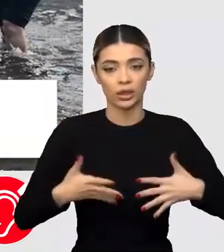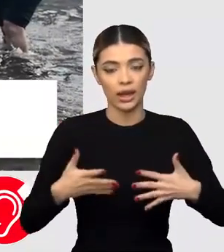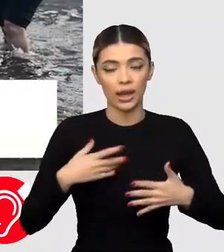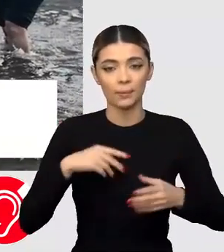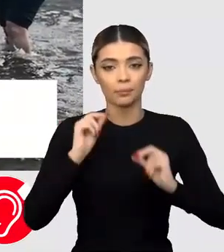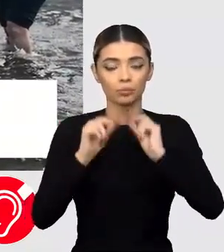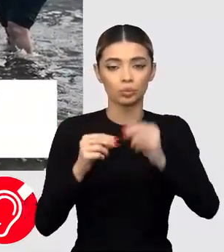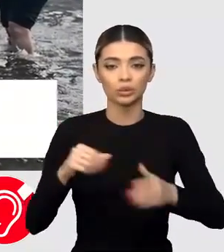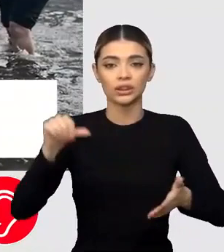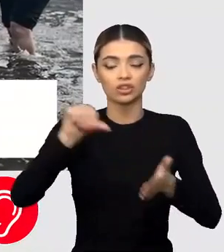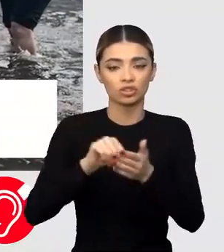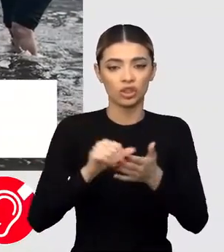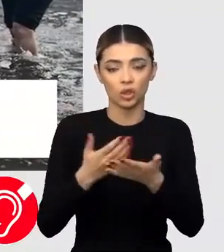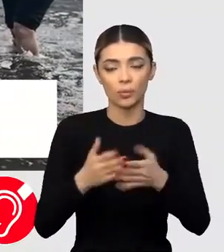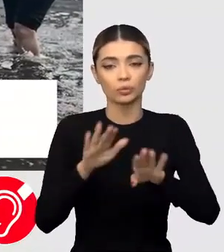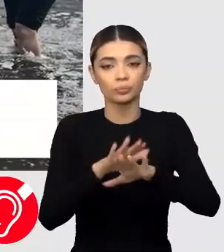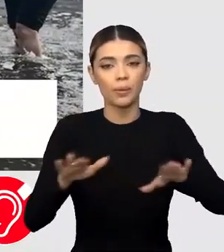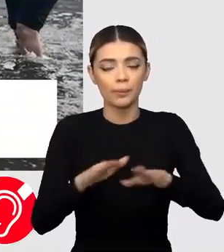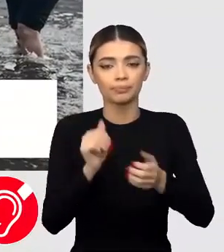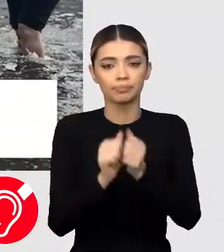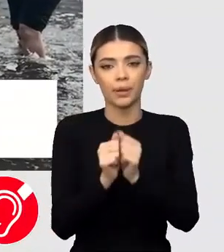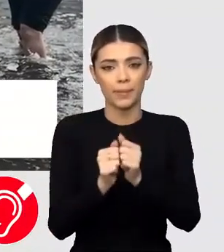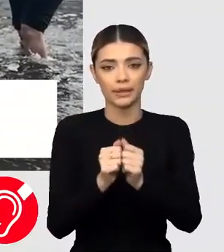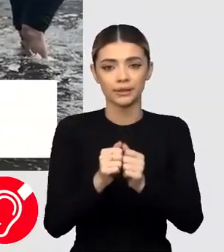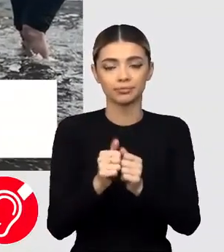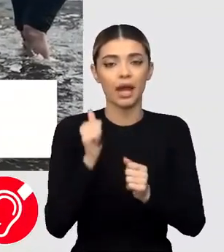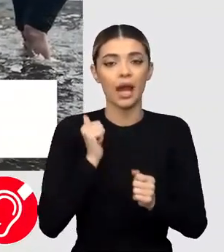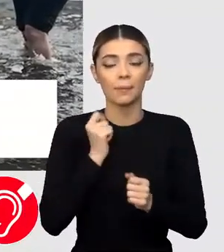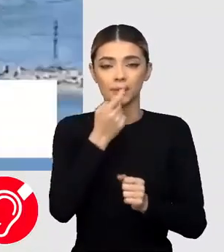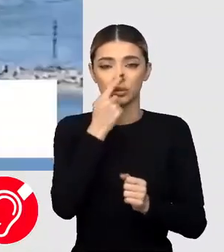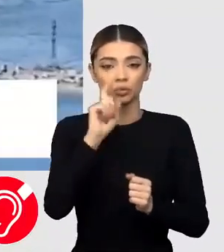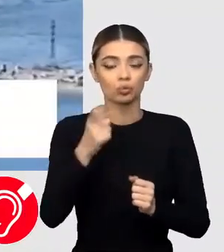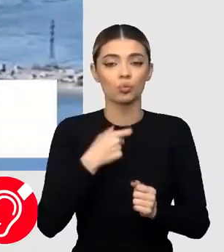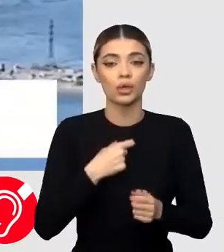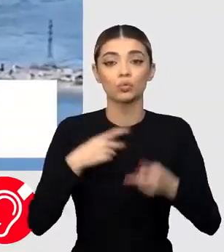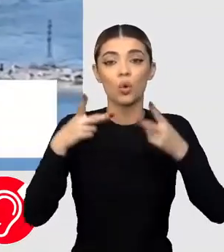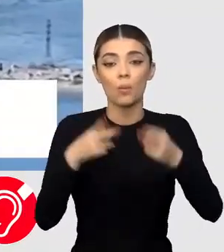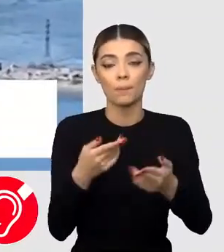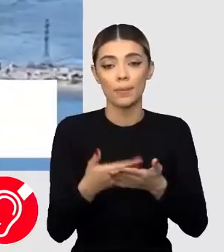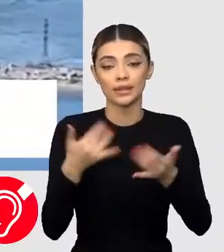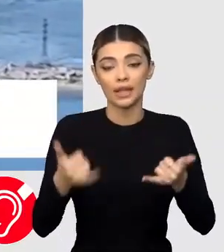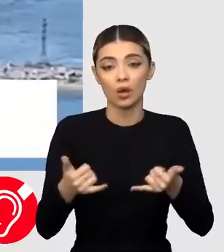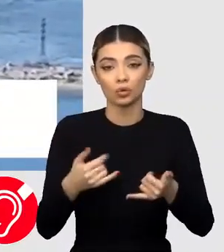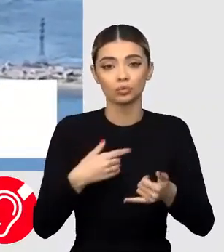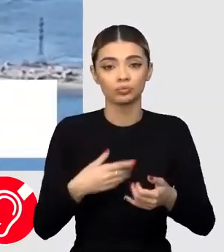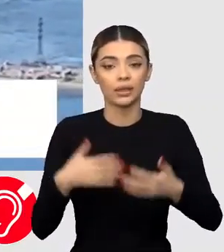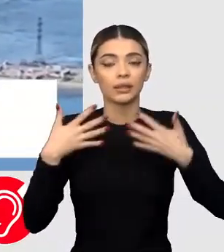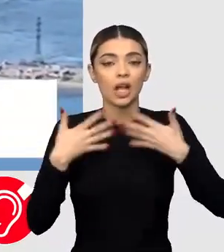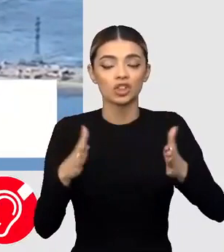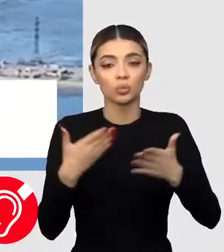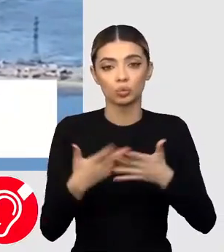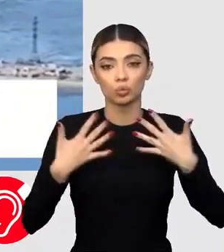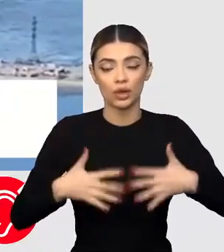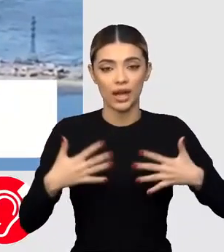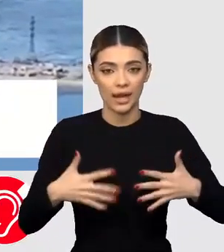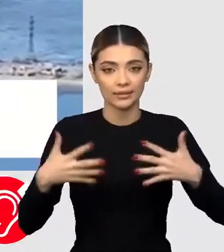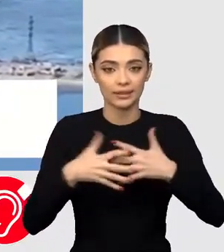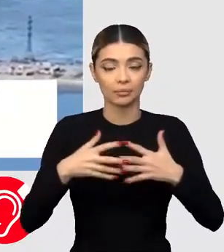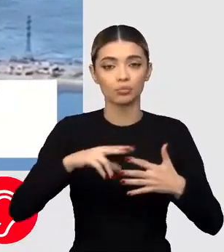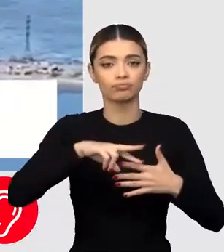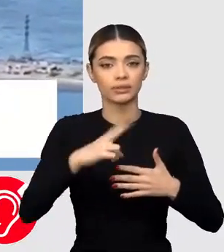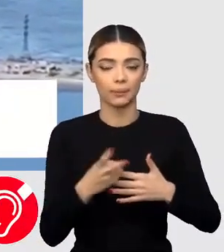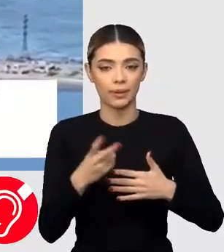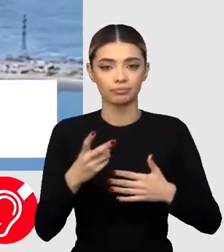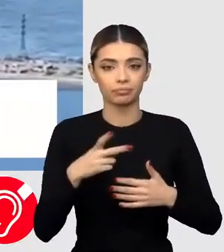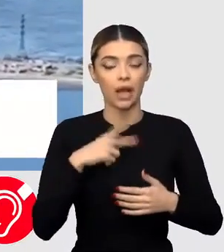mijloc de teren, deoarece armata rusă nu reușește să oprească această contraofensivă. Un alt atac